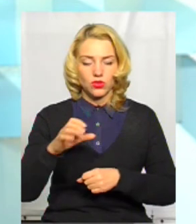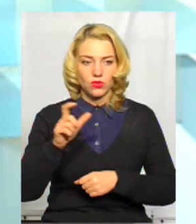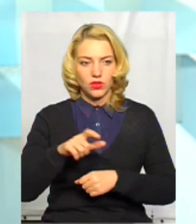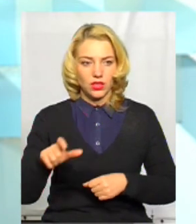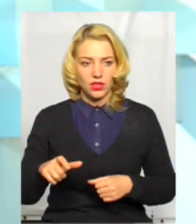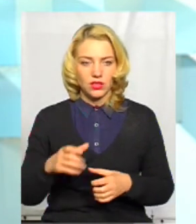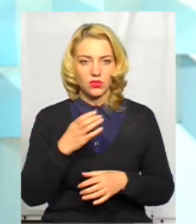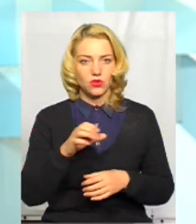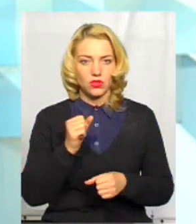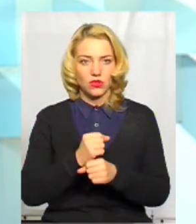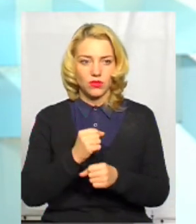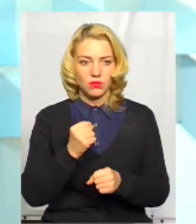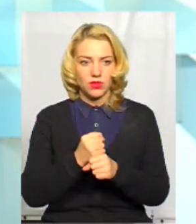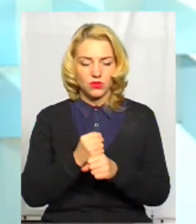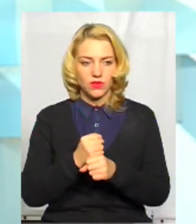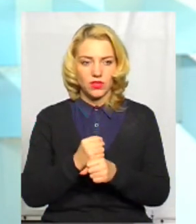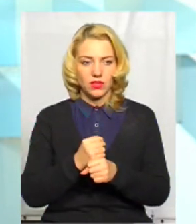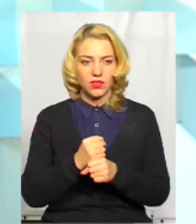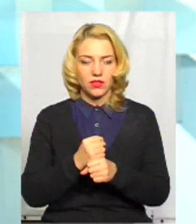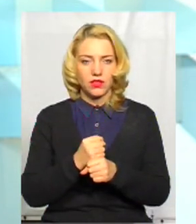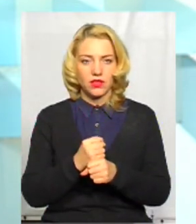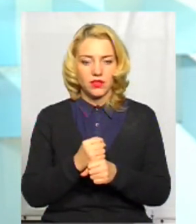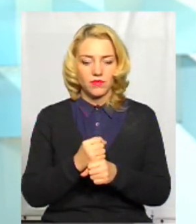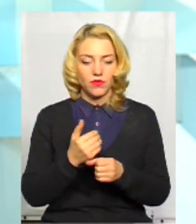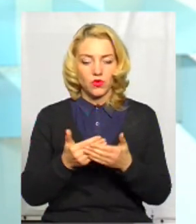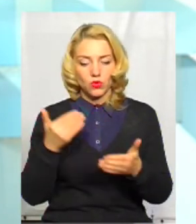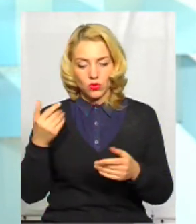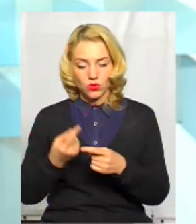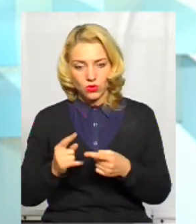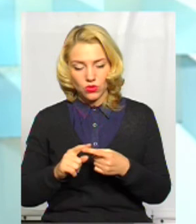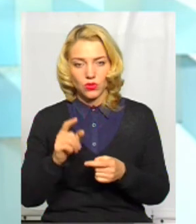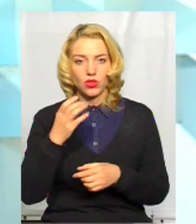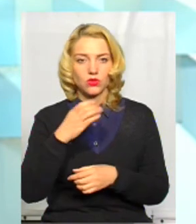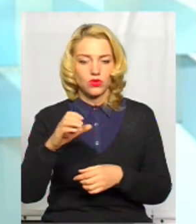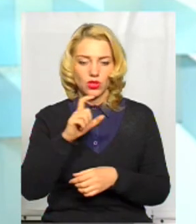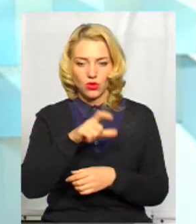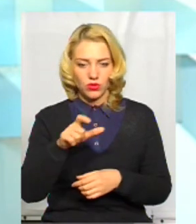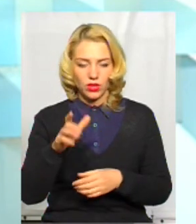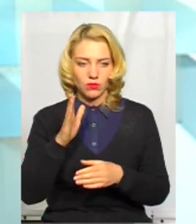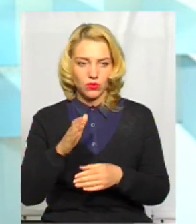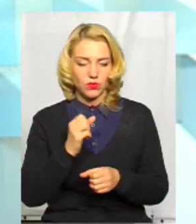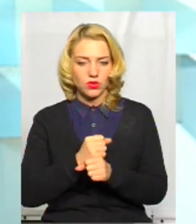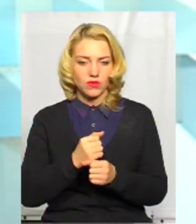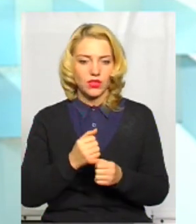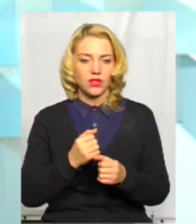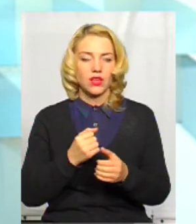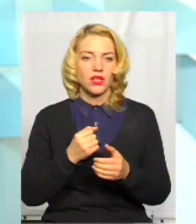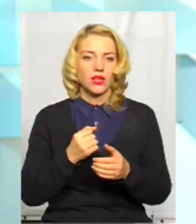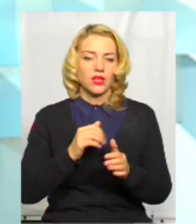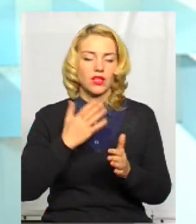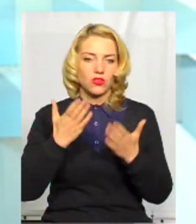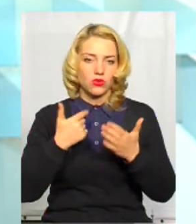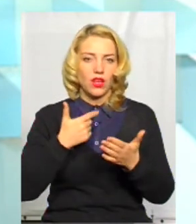Сотні людей працювало до цього, сотні людей будуть працювати, як я піду з цієї посади. Є багато спеціалістів,